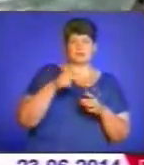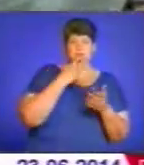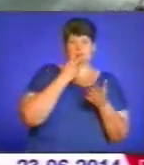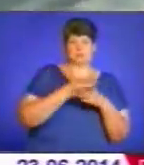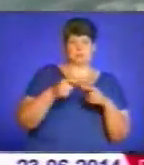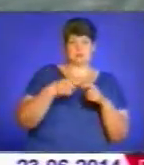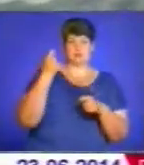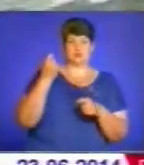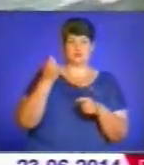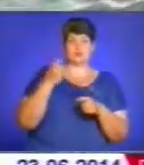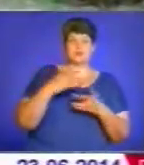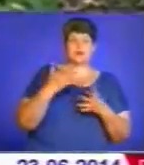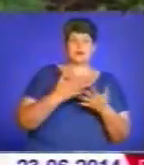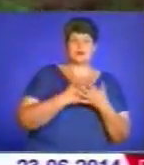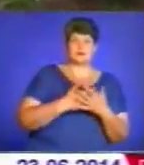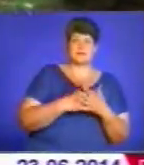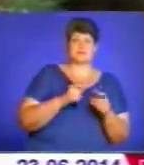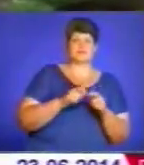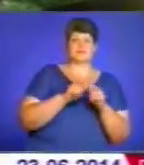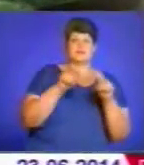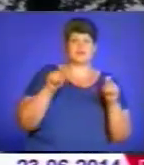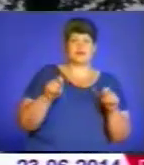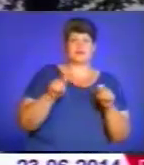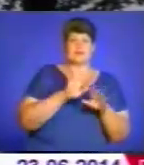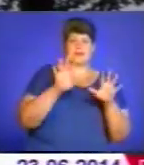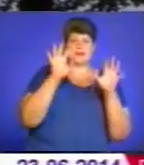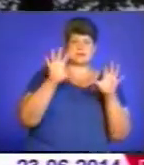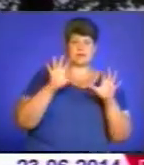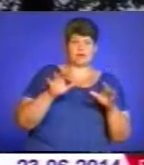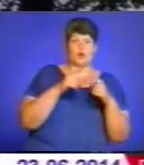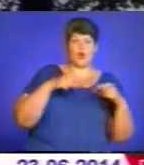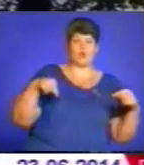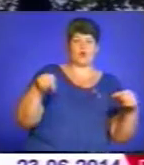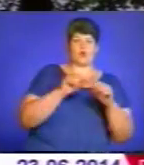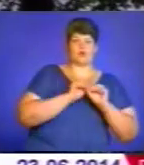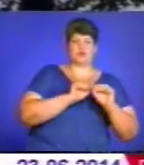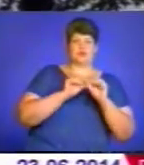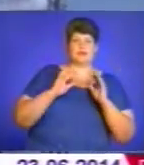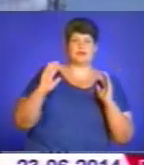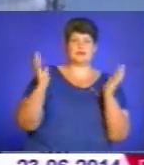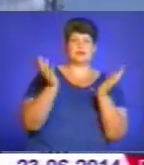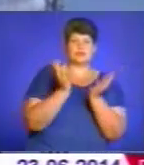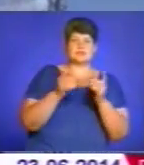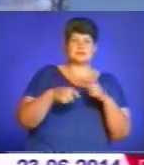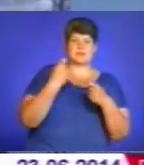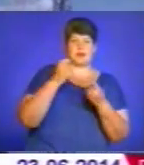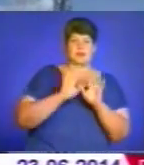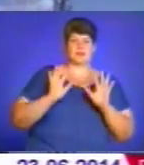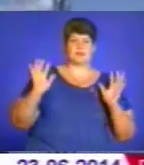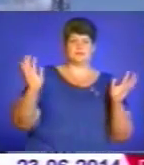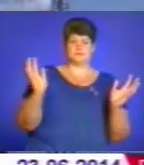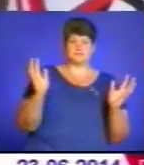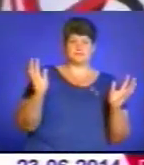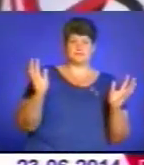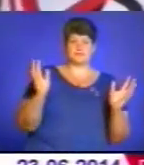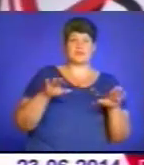порушення. Активісти, відкриваючи громадянам доступ до незаконно обгородженої території, зламали паркан, зведений перед початком будівельних робіт.